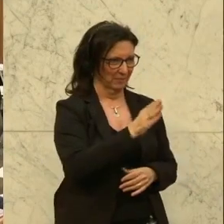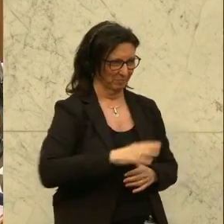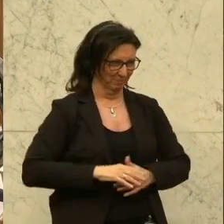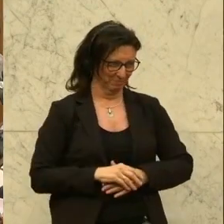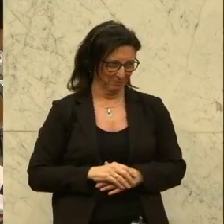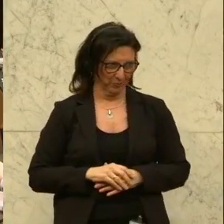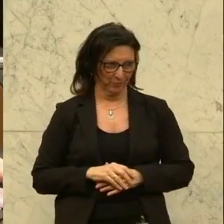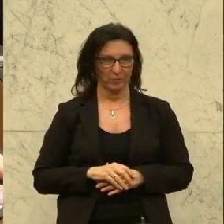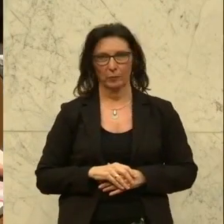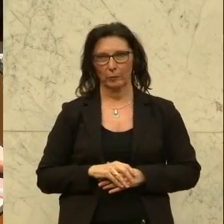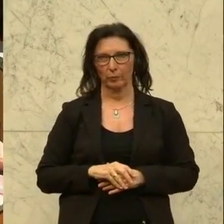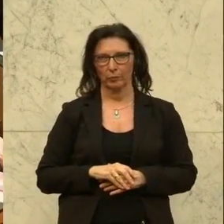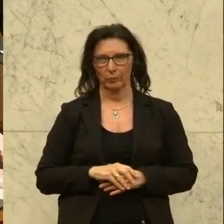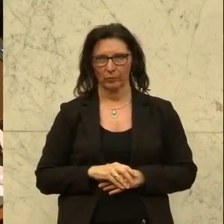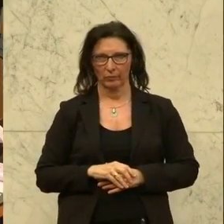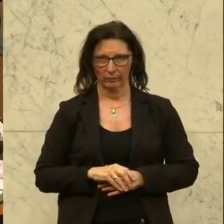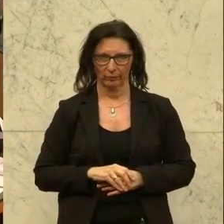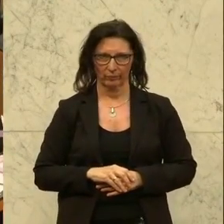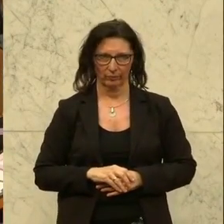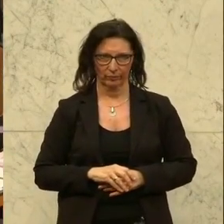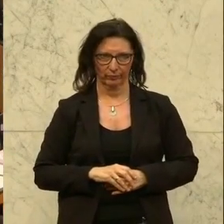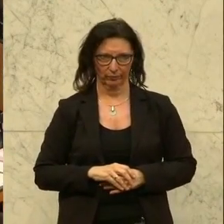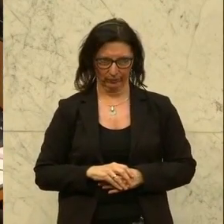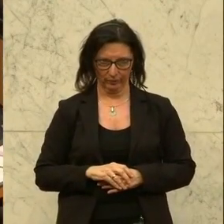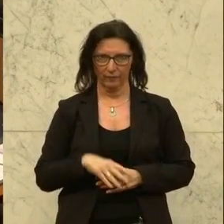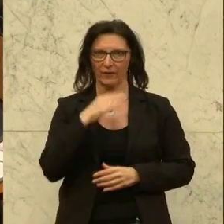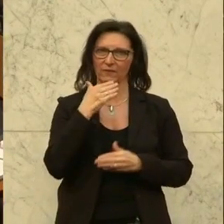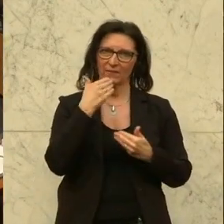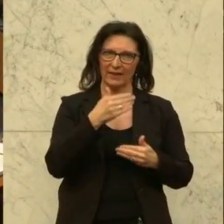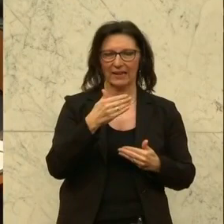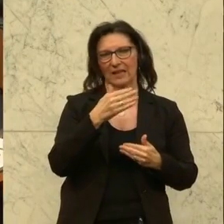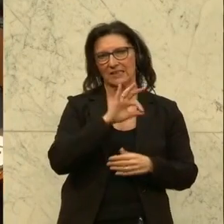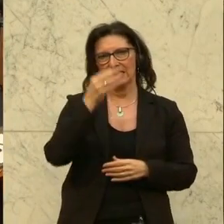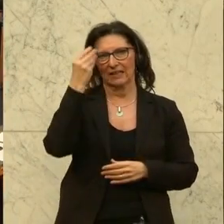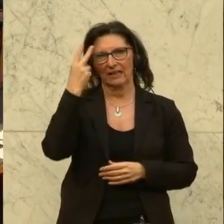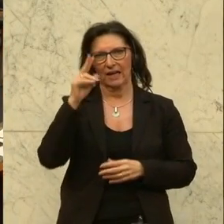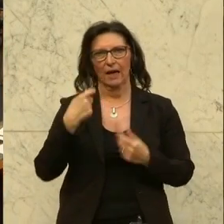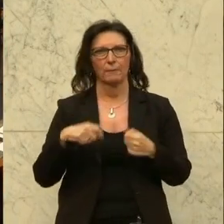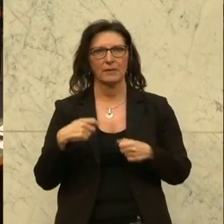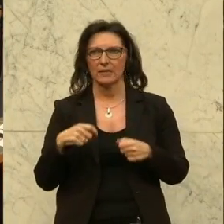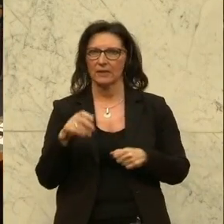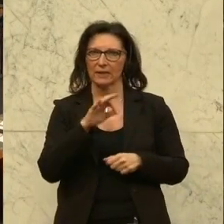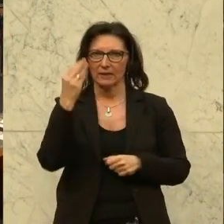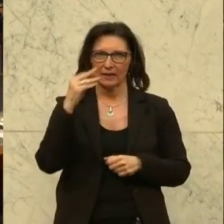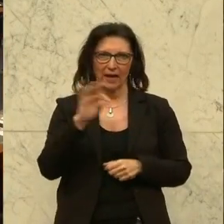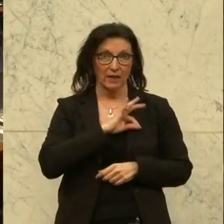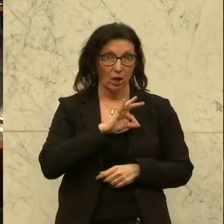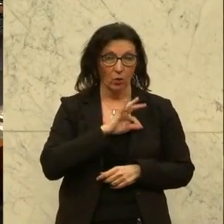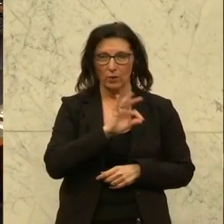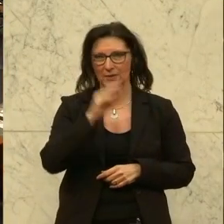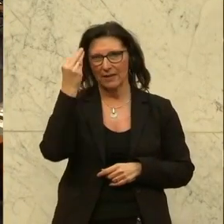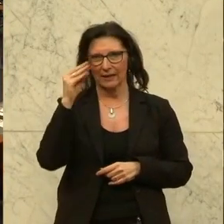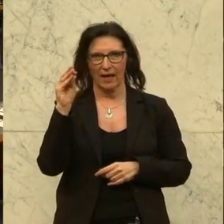Und als nächste Rednerin zu Wort gemeldet Agnes Sirka-Pramer von den Grünen. Kolleginnen und Kollegen, werte Zuseherinnen und Zuseher,